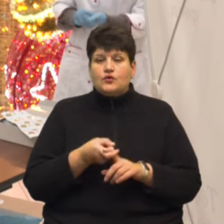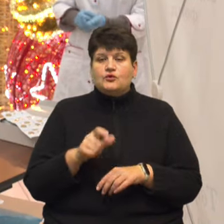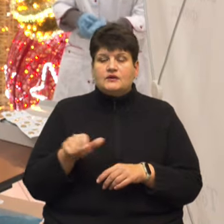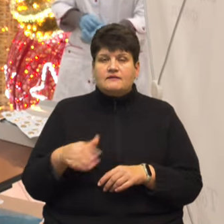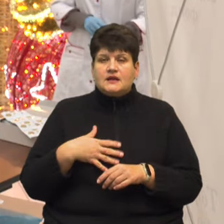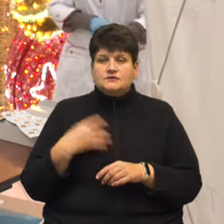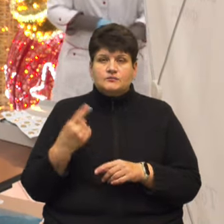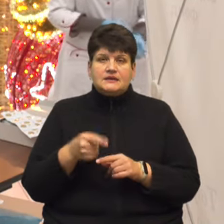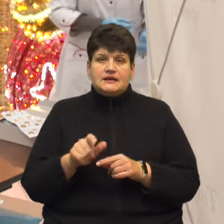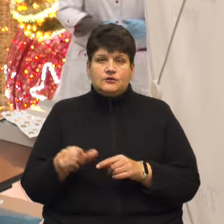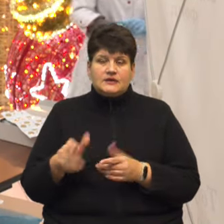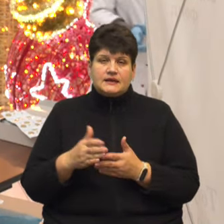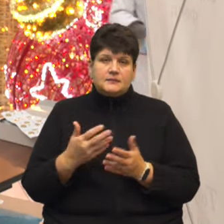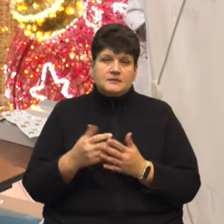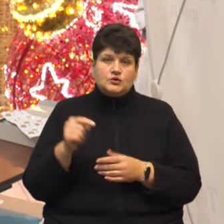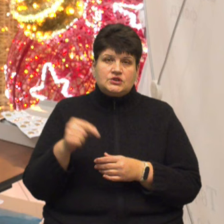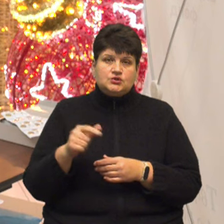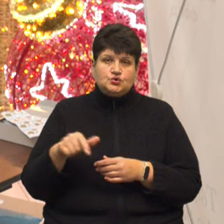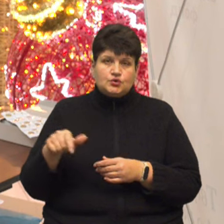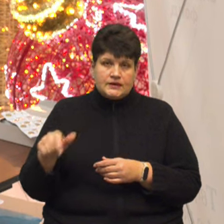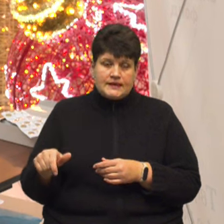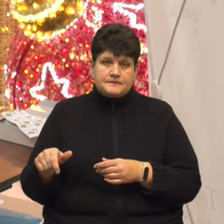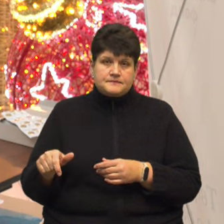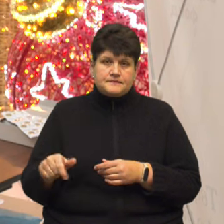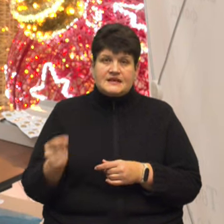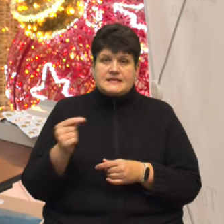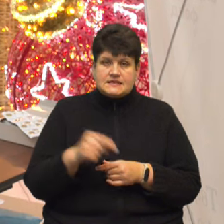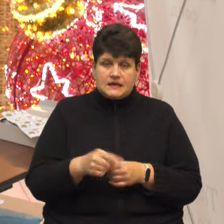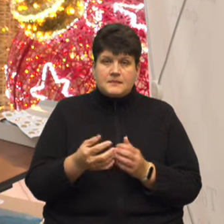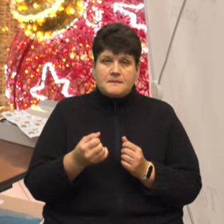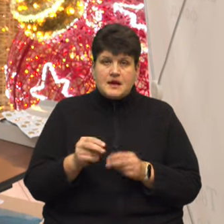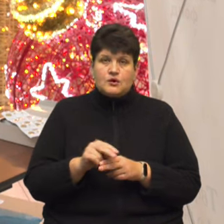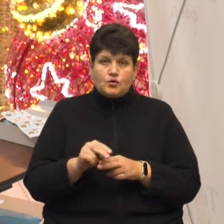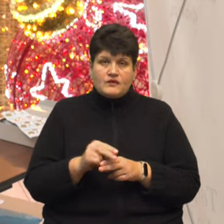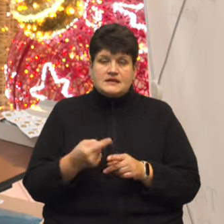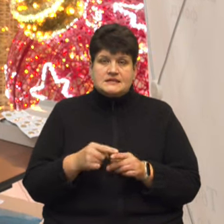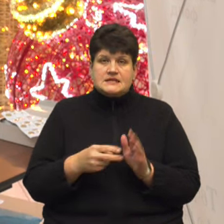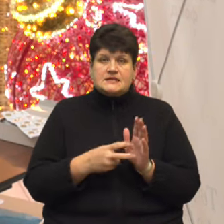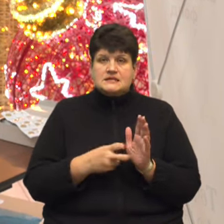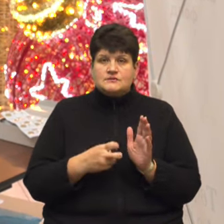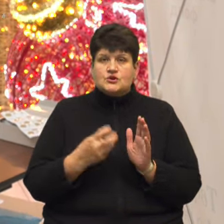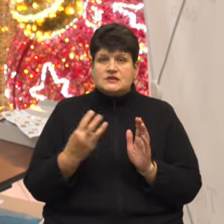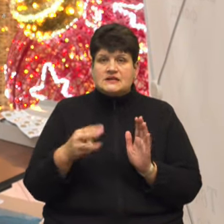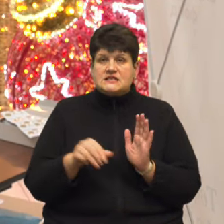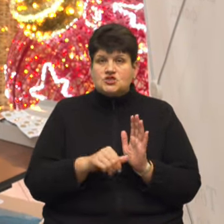людей є близько тисячі людей. З них приймають лікування 736 людей.